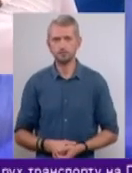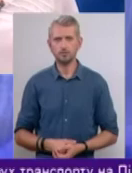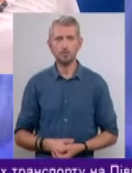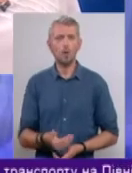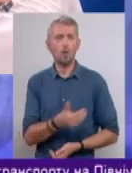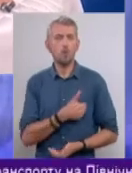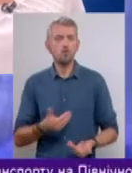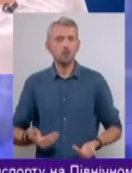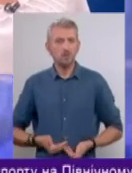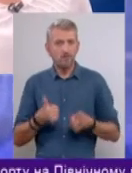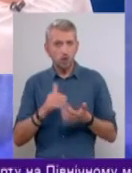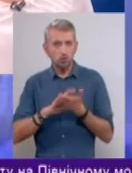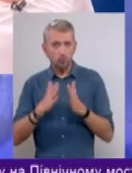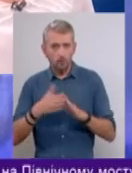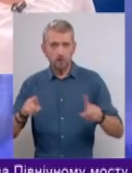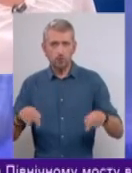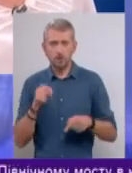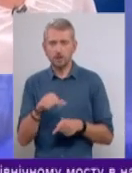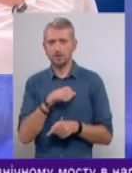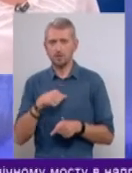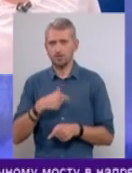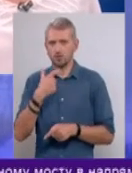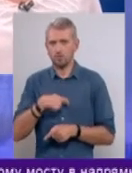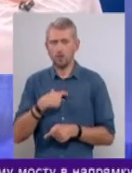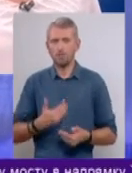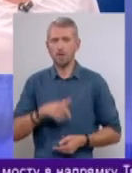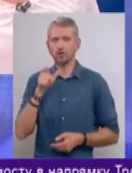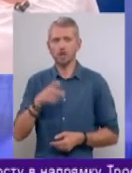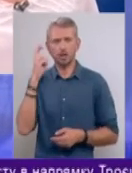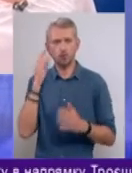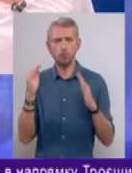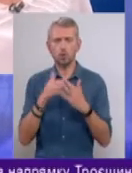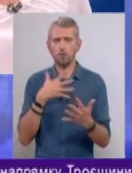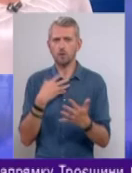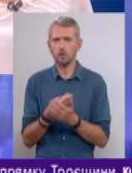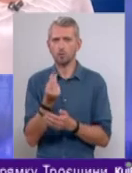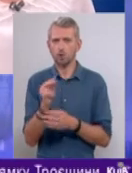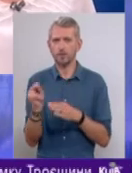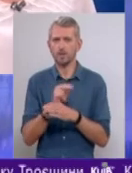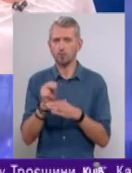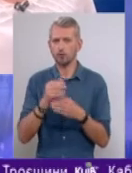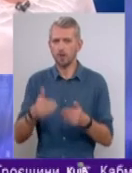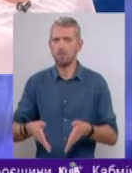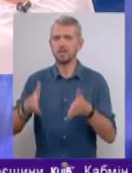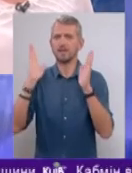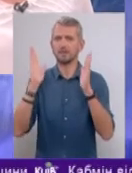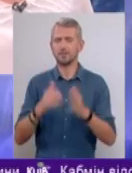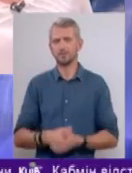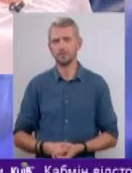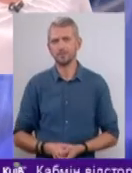Хочеш жити у гарних умовах? Створи їх собі сам. Мешканка столичного будинку власним коштом відремонтувала під'їзд.